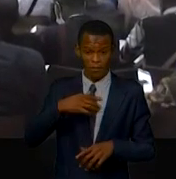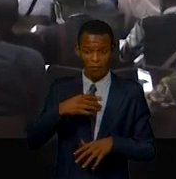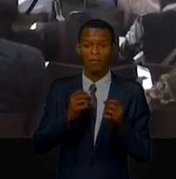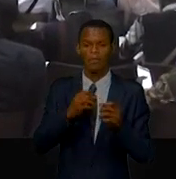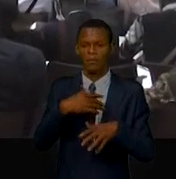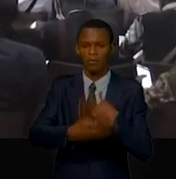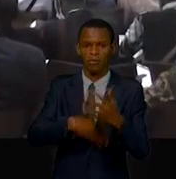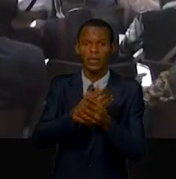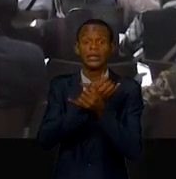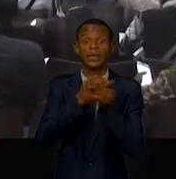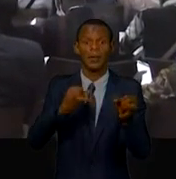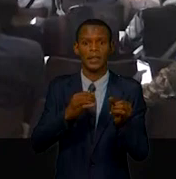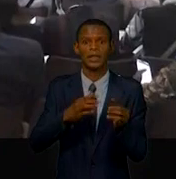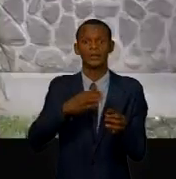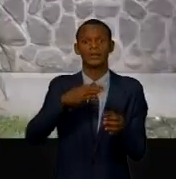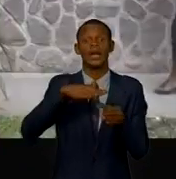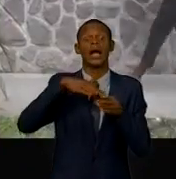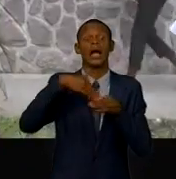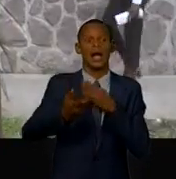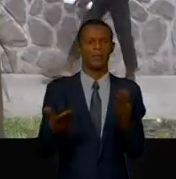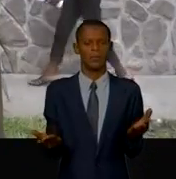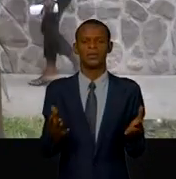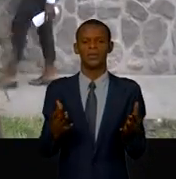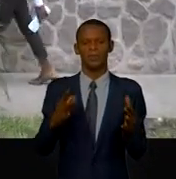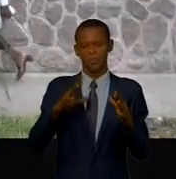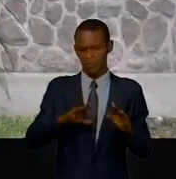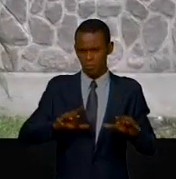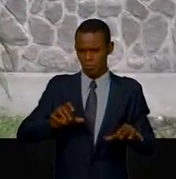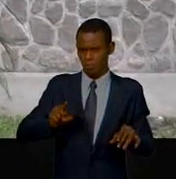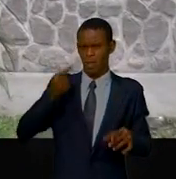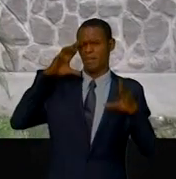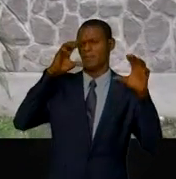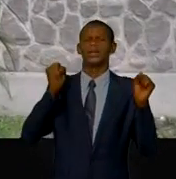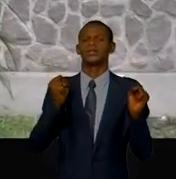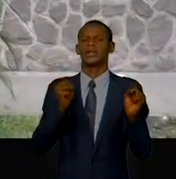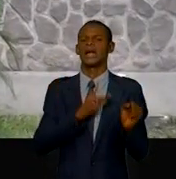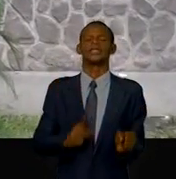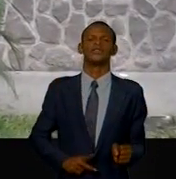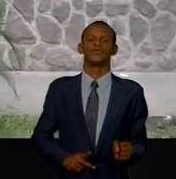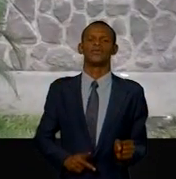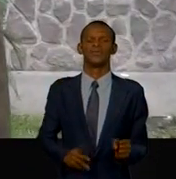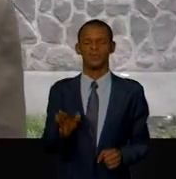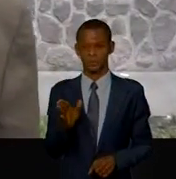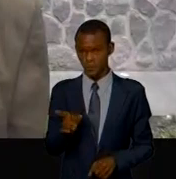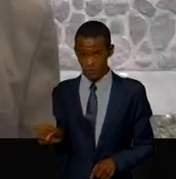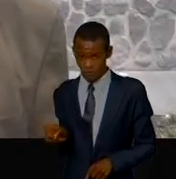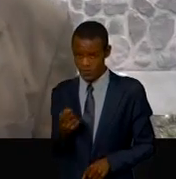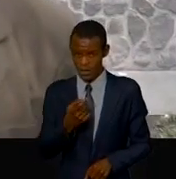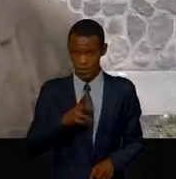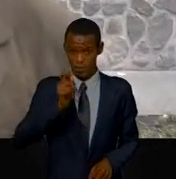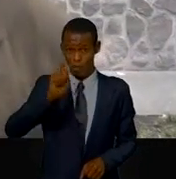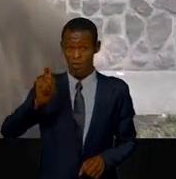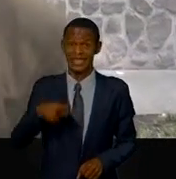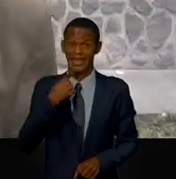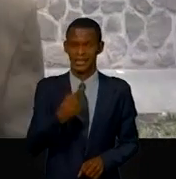d'université. J'aimerais faire quelques recommandations. Première recommandation c'est que le 24 mars